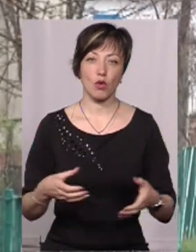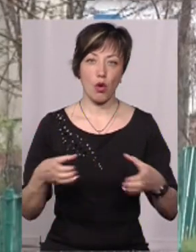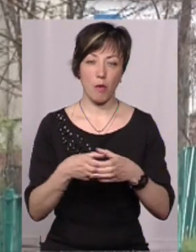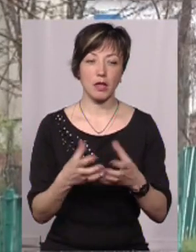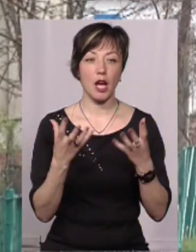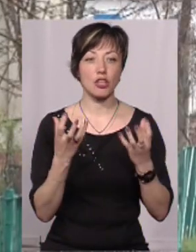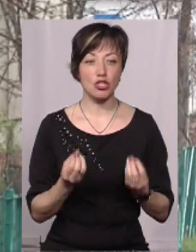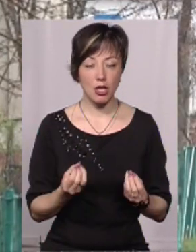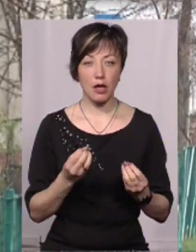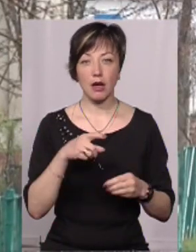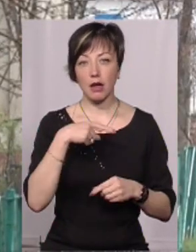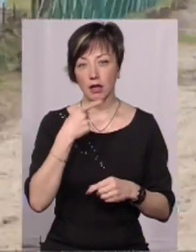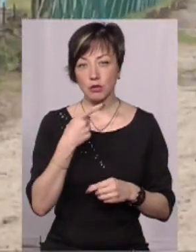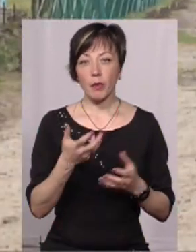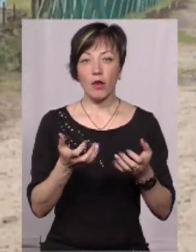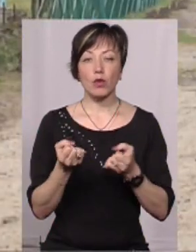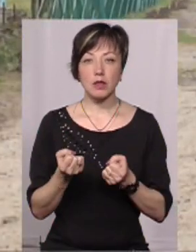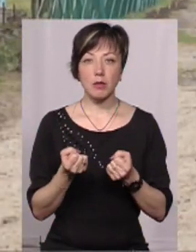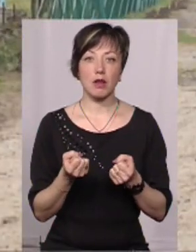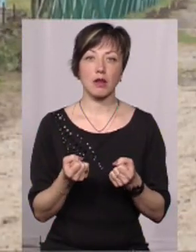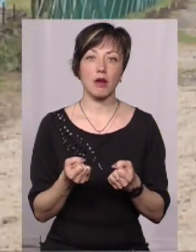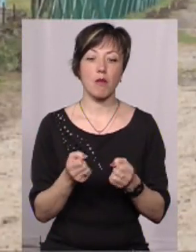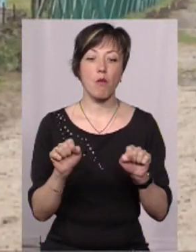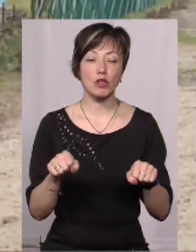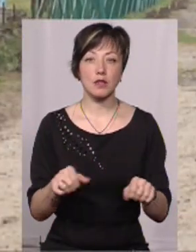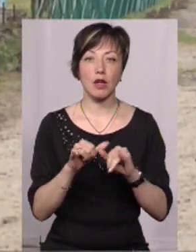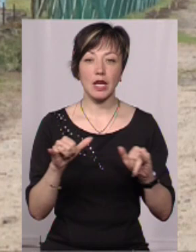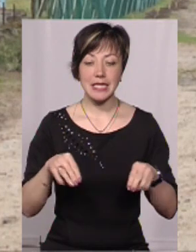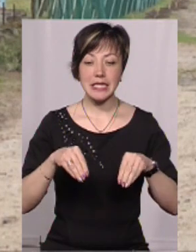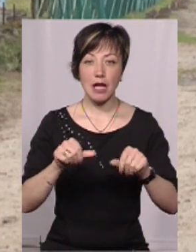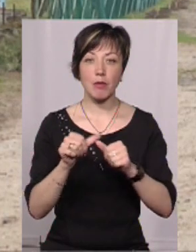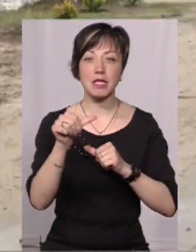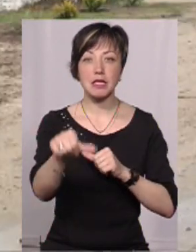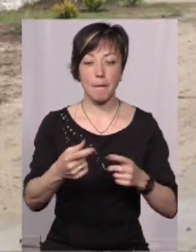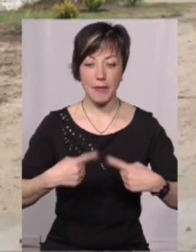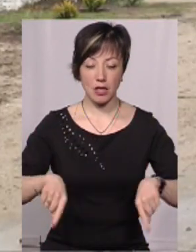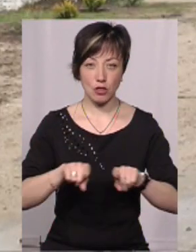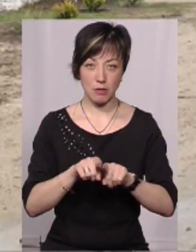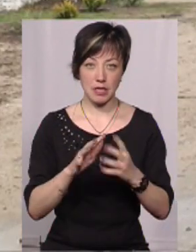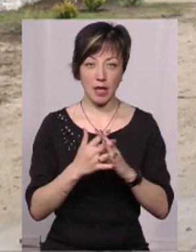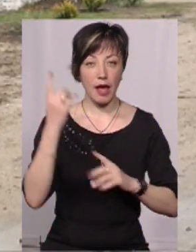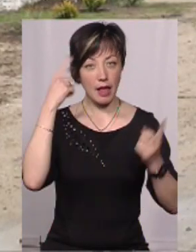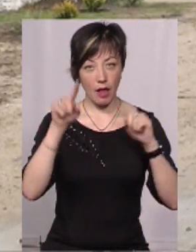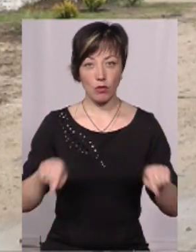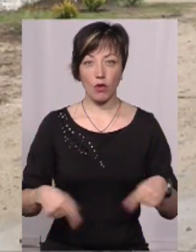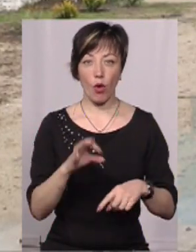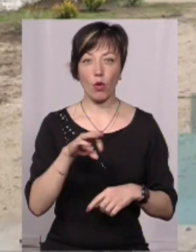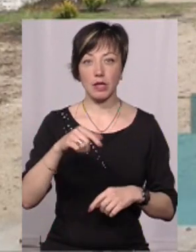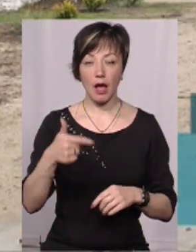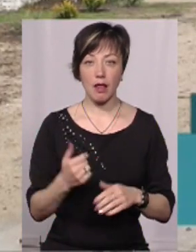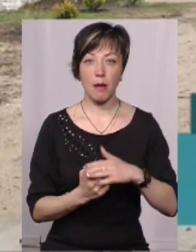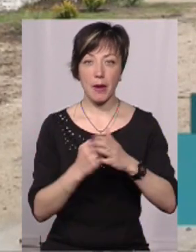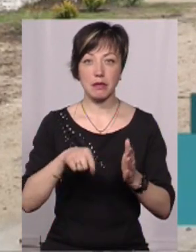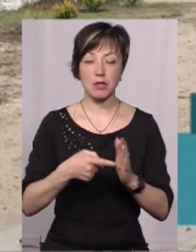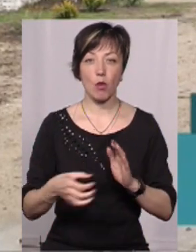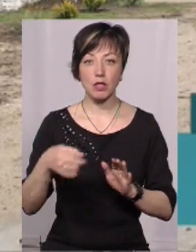А ще міська громада, каже Анна Сіра, отримає простір для розвитку землі за межами населених пунктів. Ідея утворення ОТГ на базі міста обласного